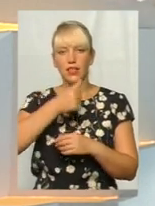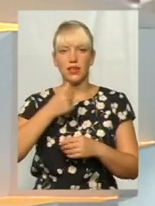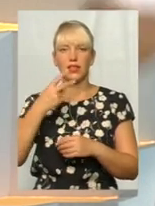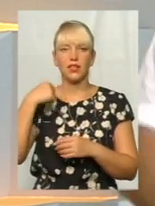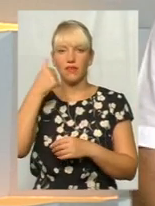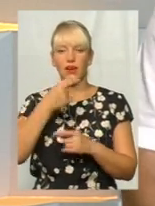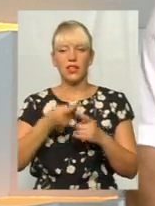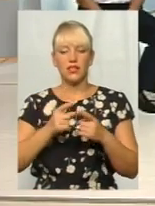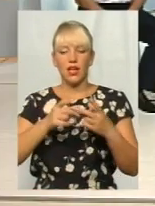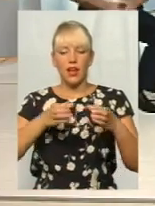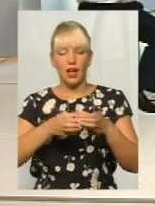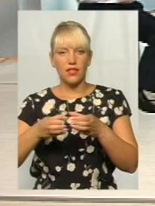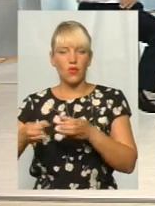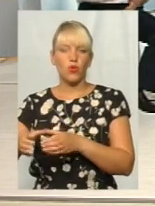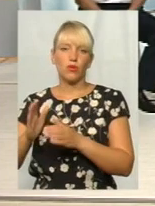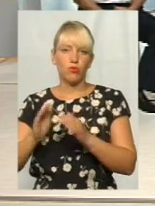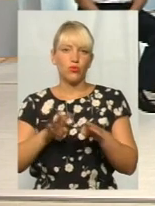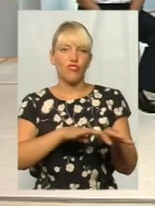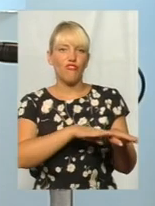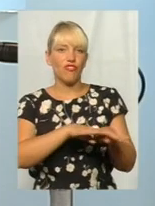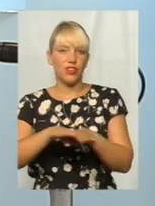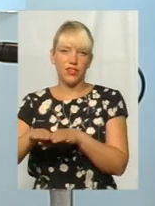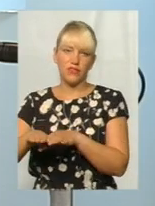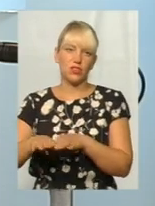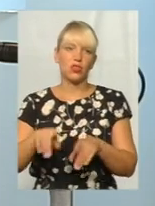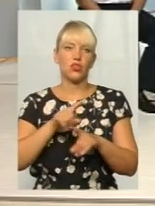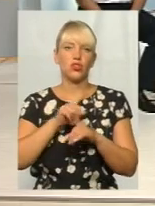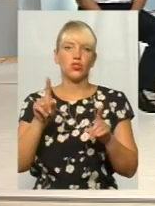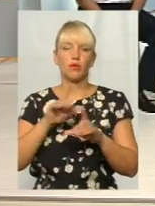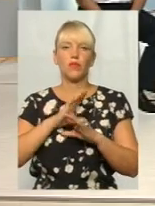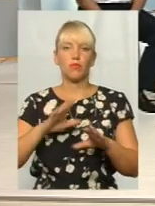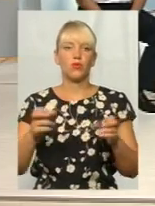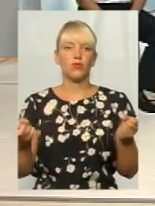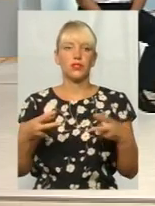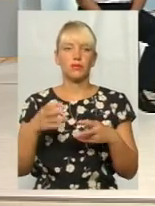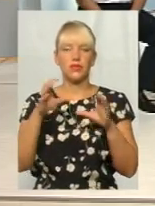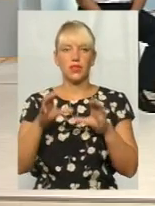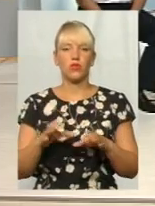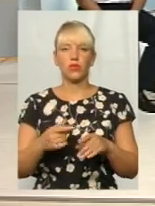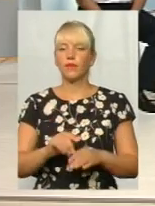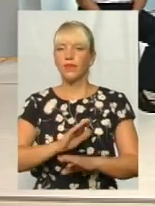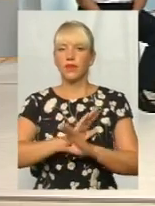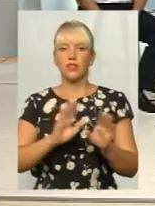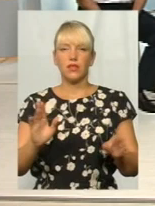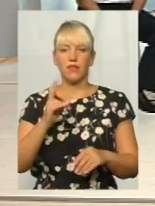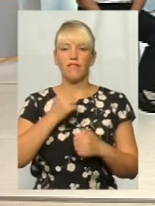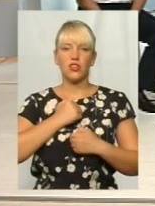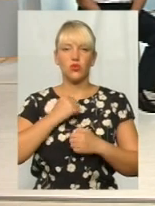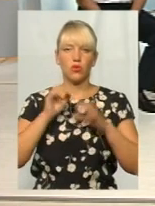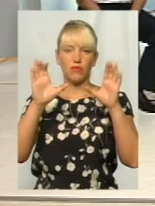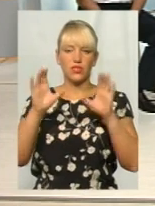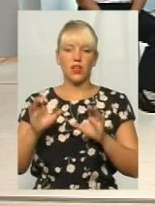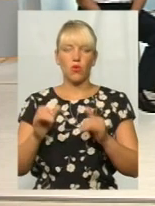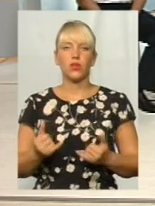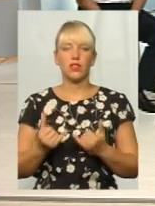також ми вирівнюємо. Уніфікувати, щоб це не було тих спецзаконів, я так розумію? Ні, військовий закон для виходу на пенсію, він